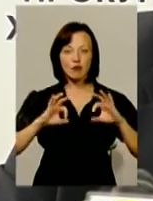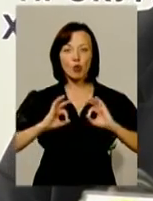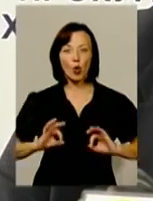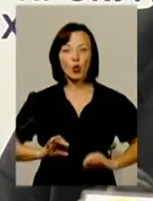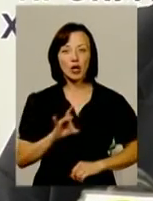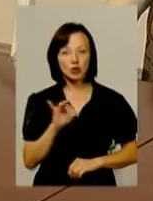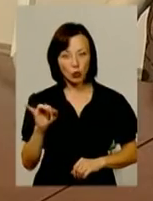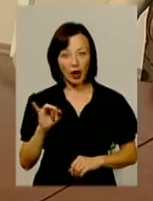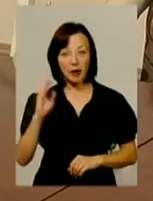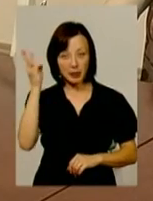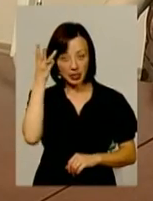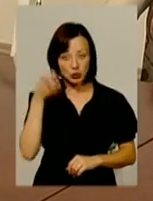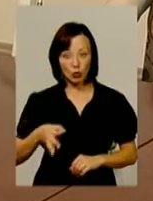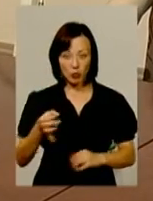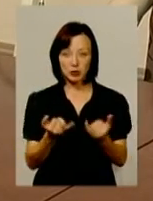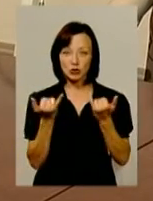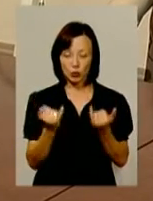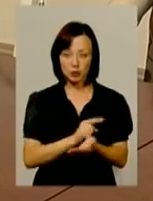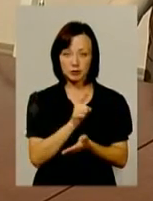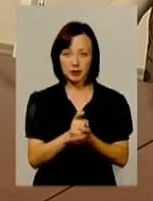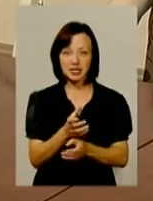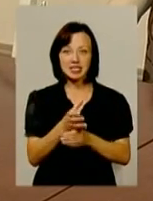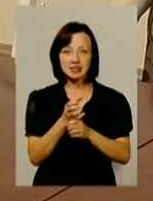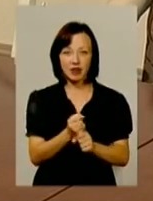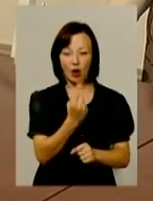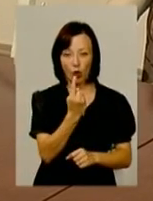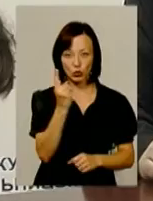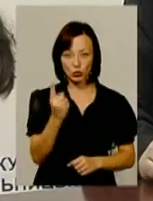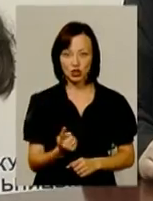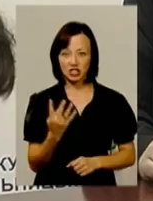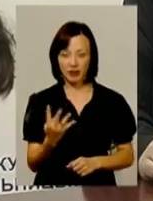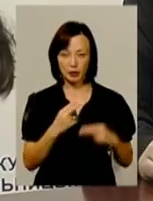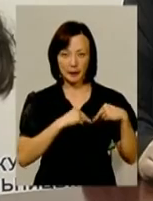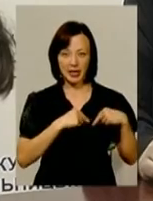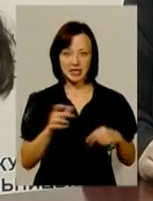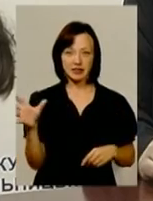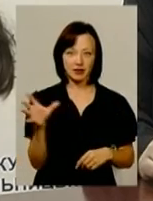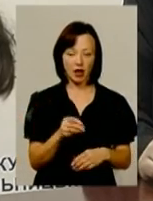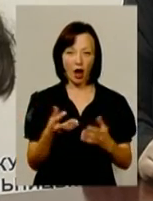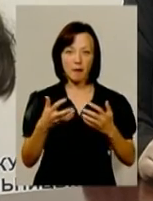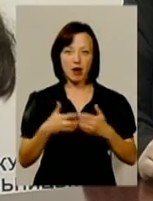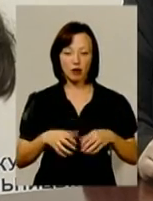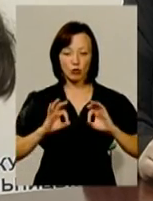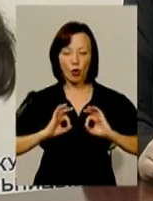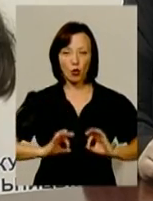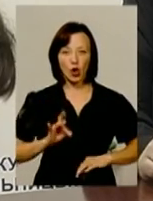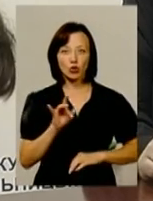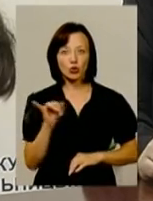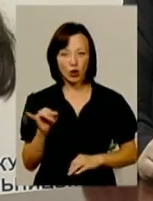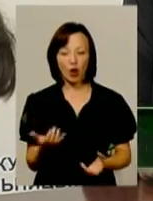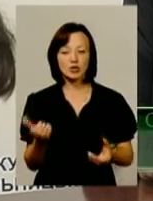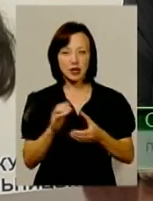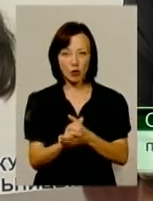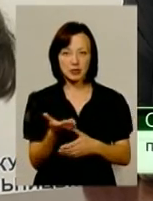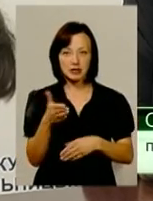Зокрема, на Хмельниччині вже не сьогодні підлягає звільненню чверть співробітників. Працівники апарату прокуратури області вже ознайомлені з